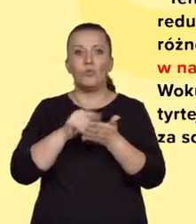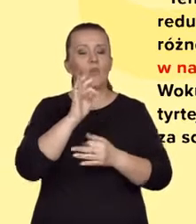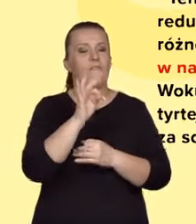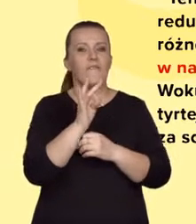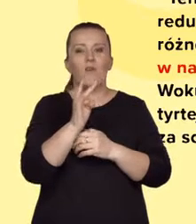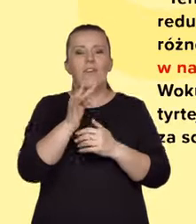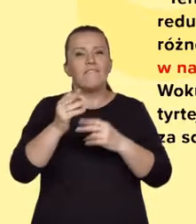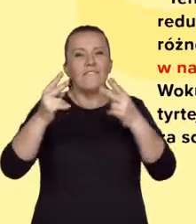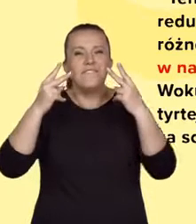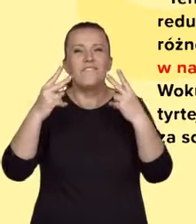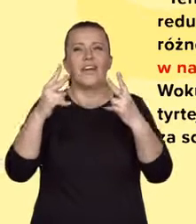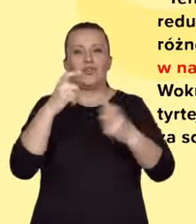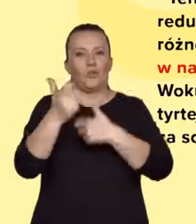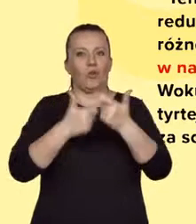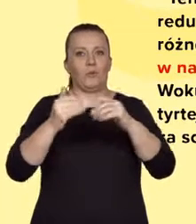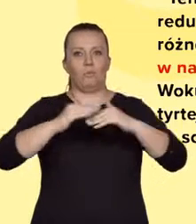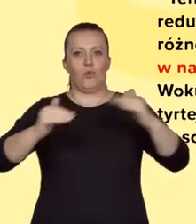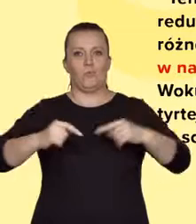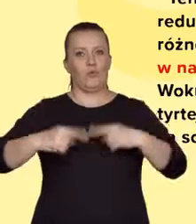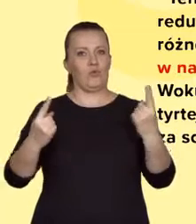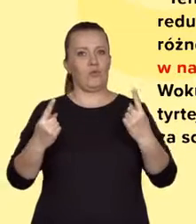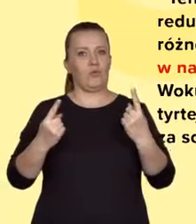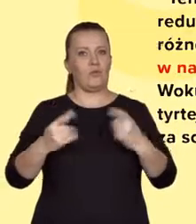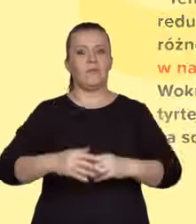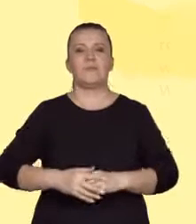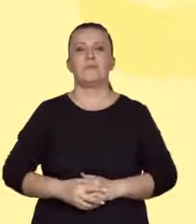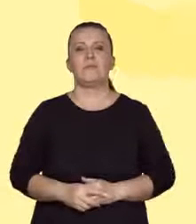które masz zrobić na maturze na poziomie rozszerzonym.